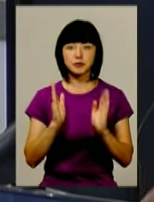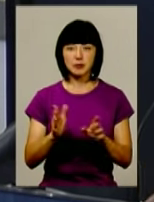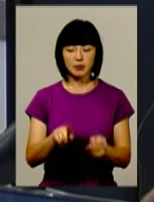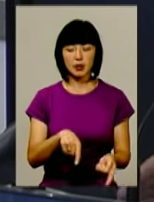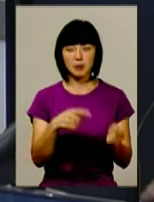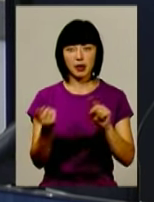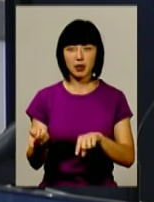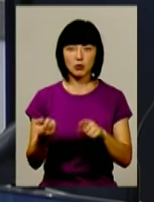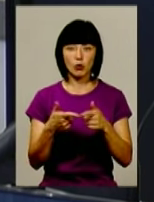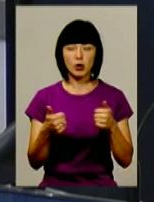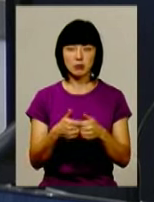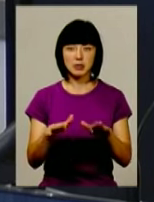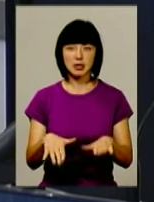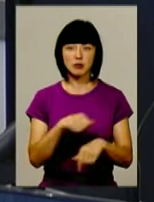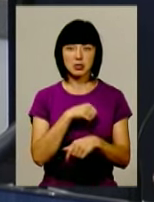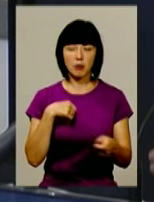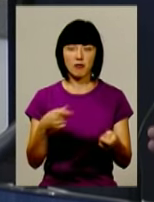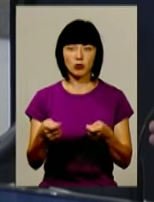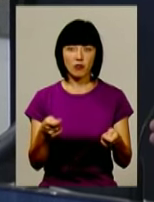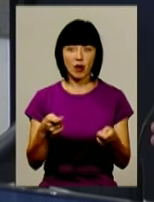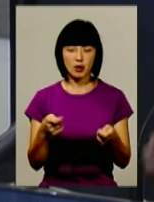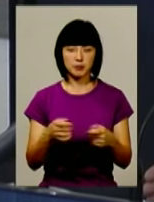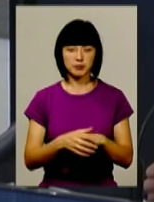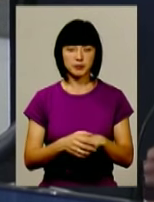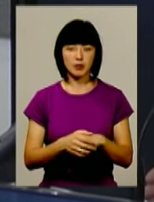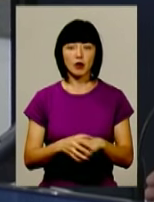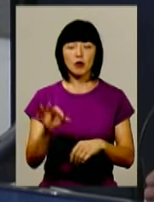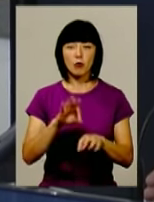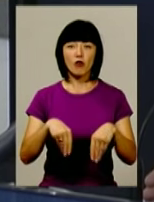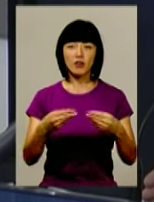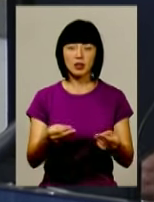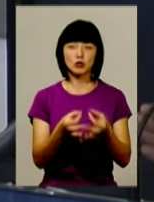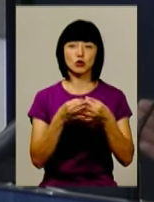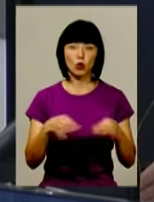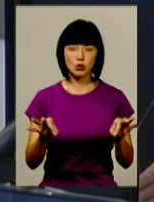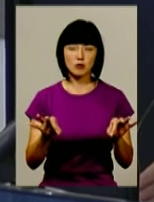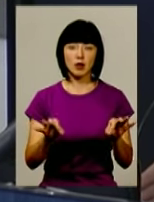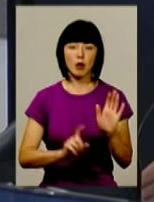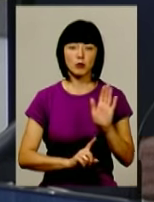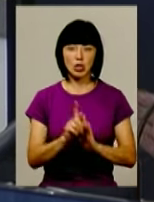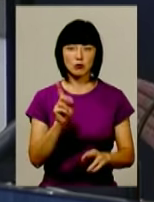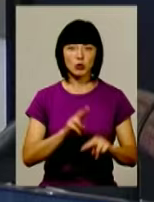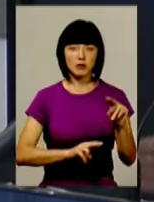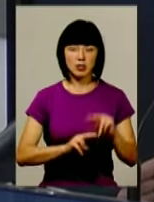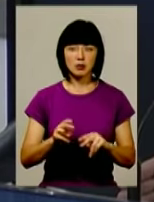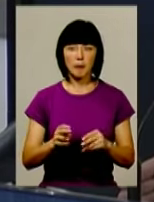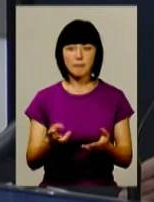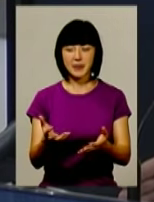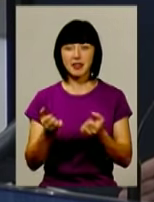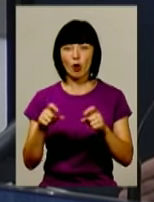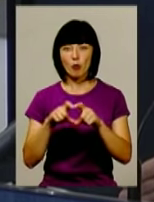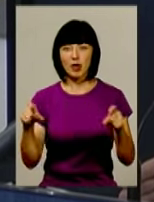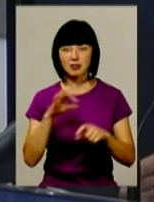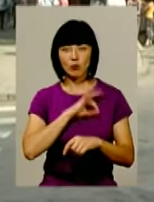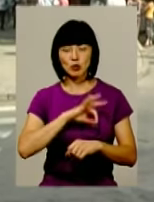передані до органів місцевого самоврядування, щодо видачі дозволів на початок будівництва, прийняття об'єктів